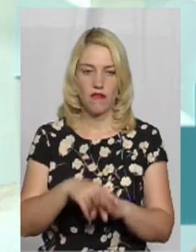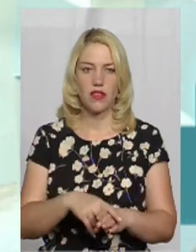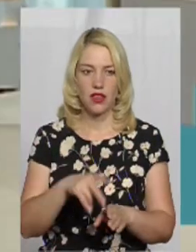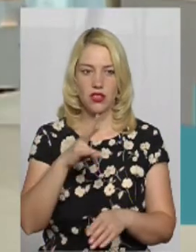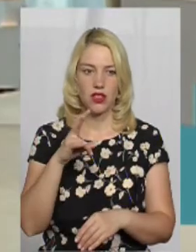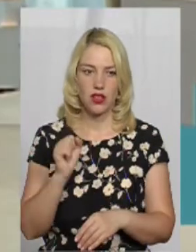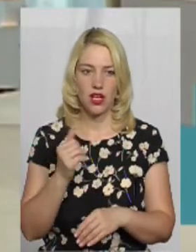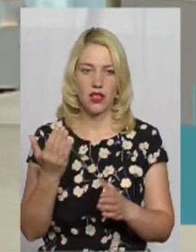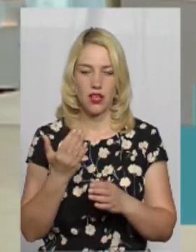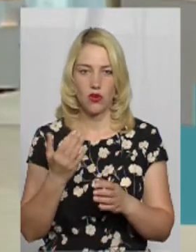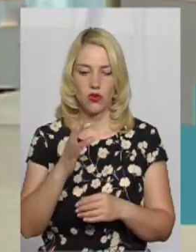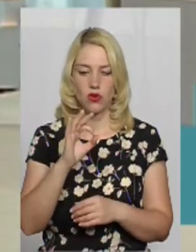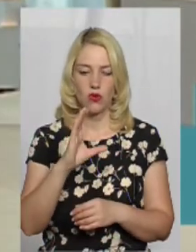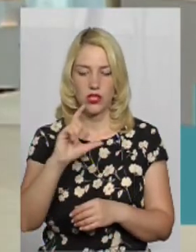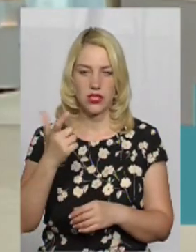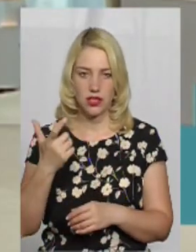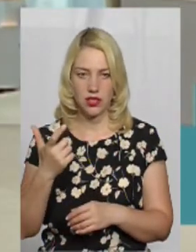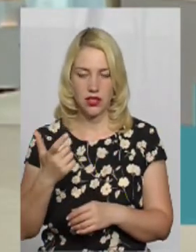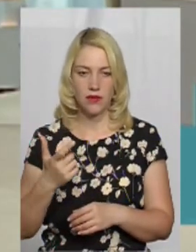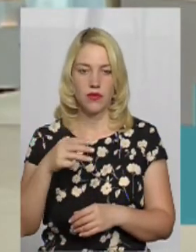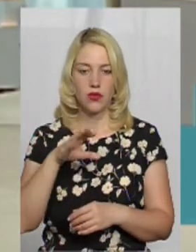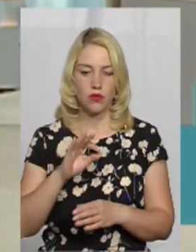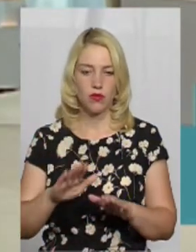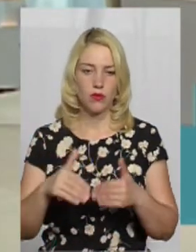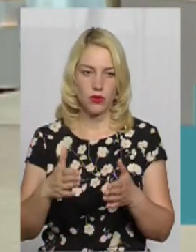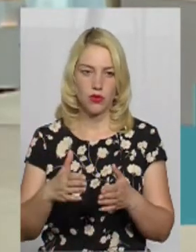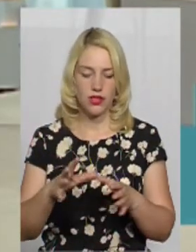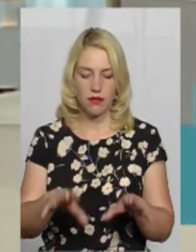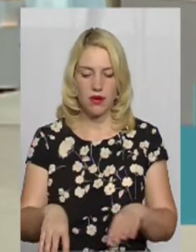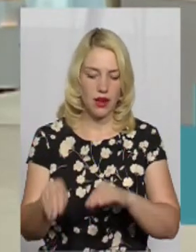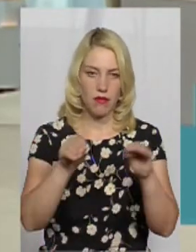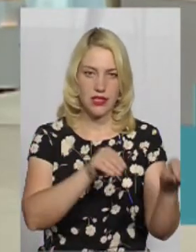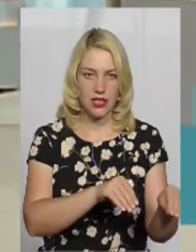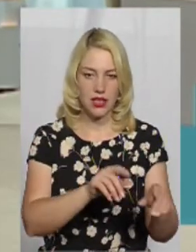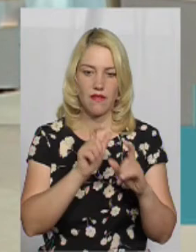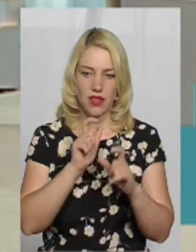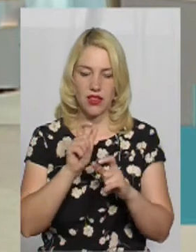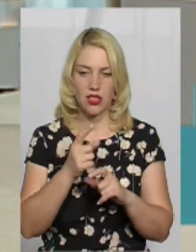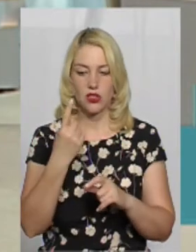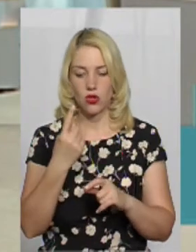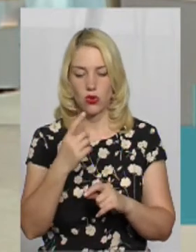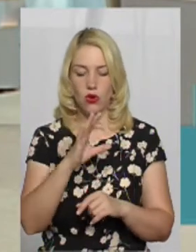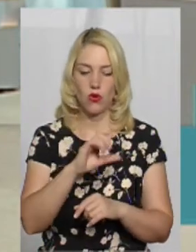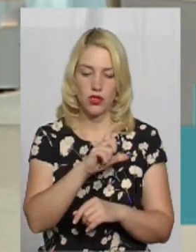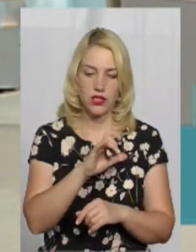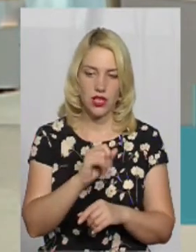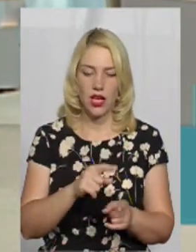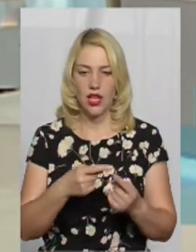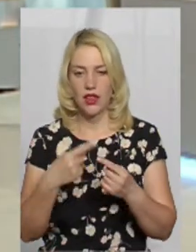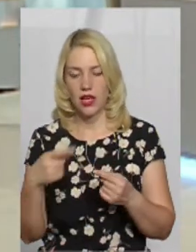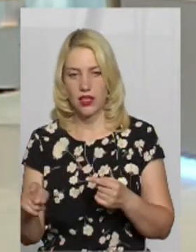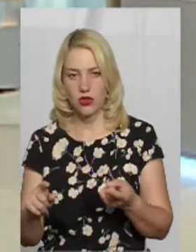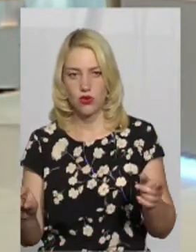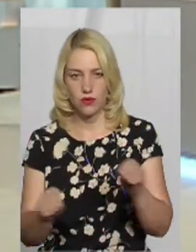на якусь із осей транспортного засобу, пропонується перемістити вантаж з однієї осі на іншу. Якщо це